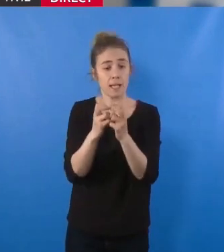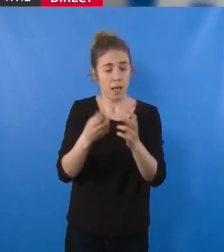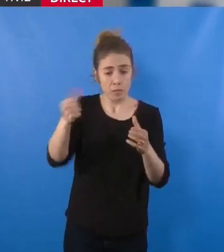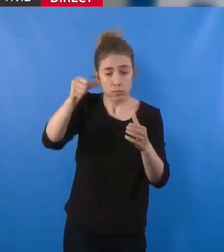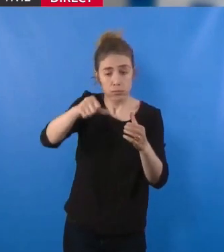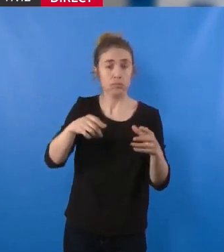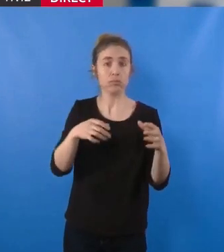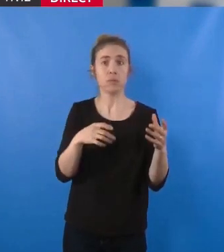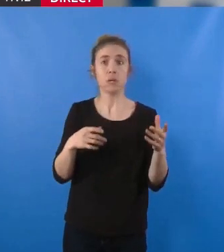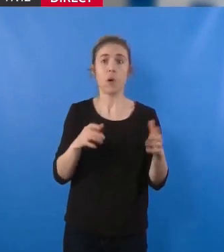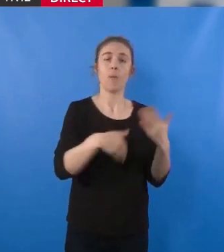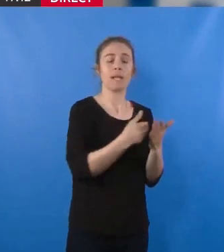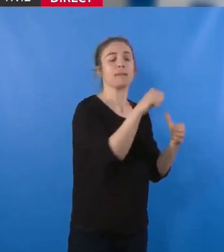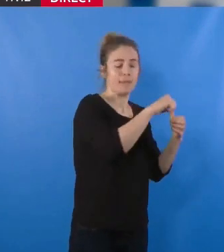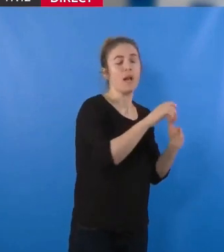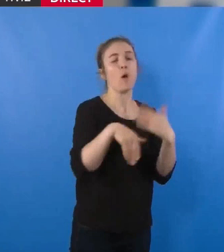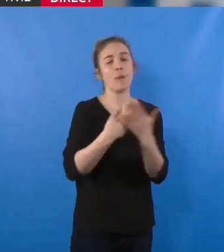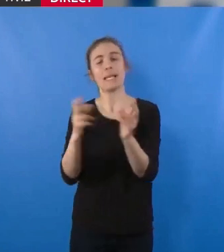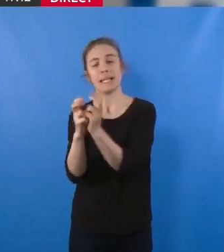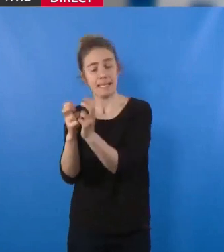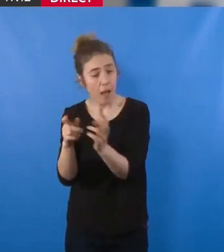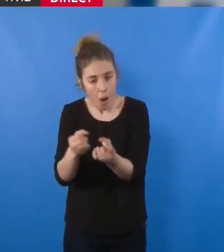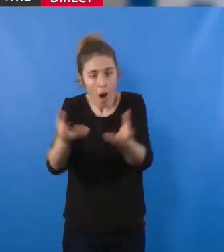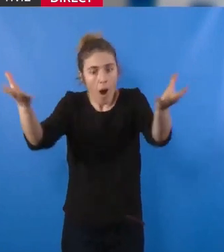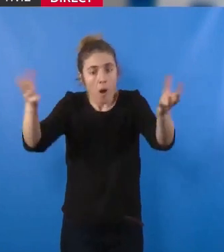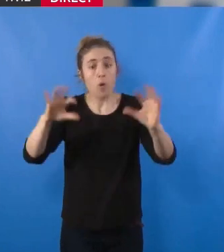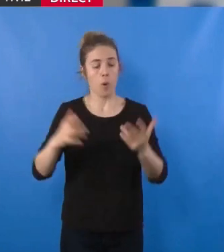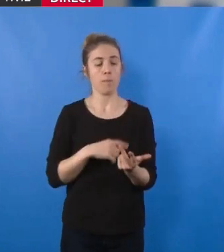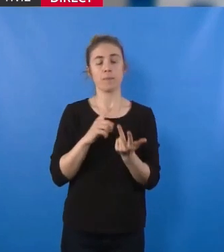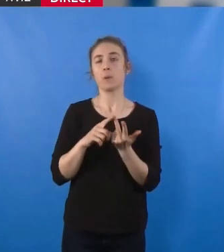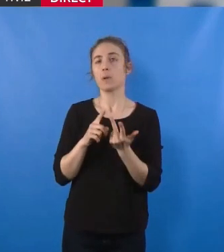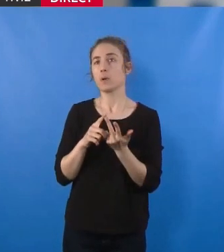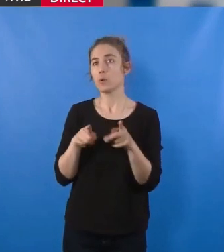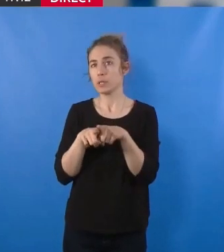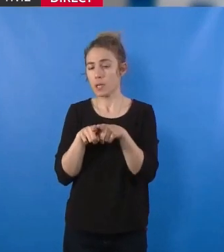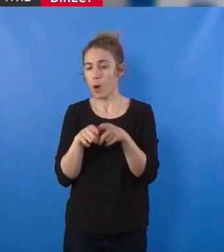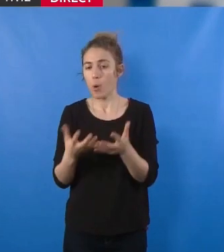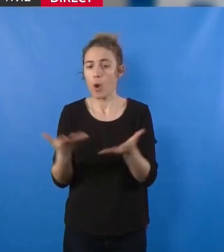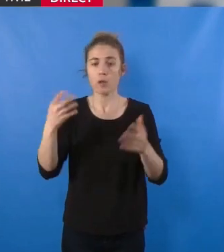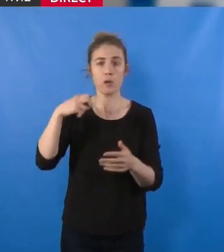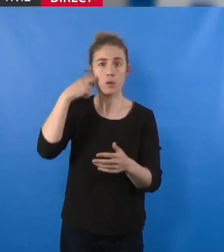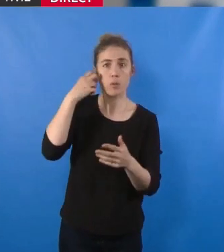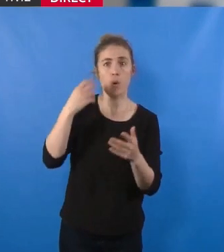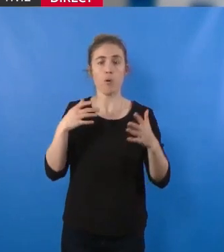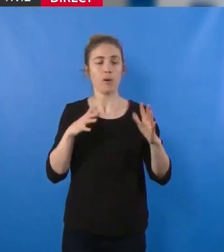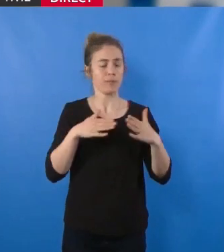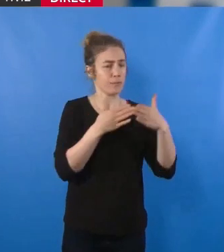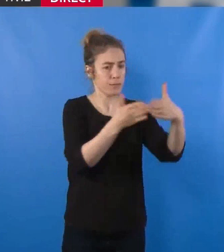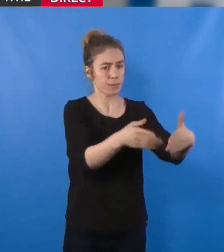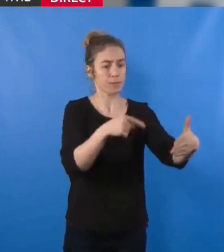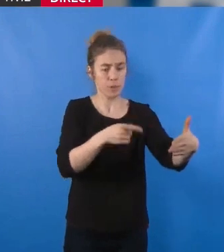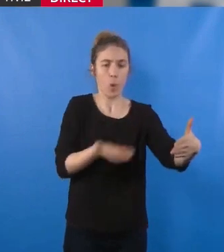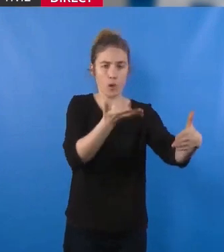au fil du temps les véhicules thermiques, ou développer le transport et le fret ferroviaire. Un immense défi